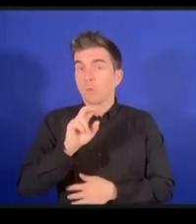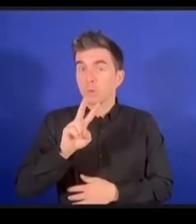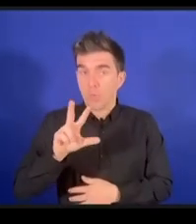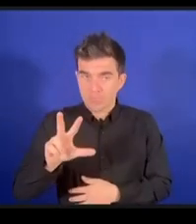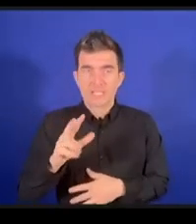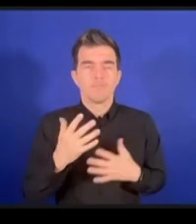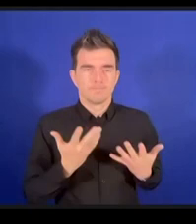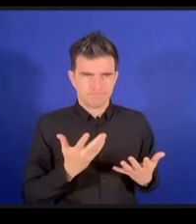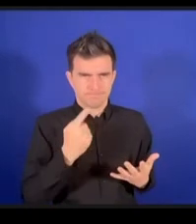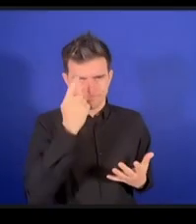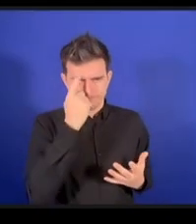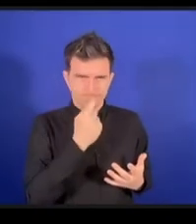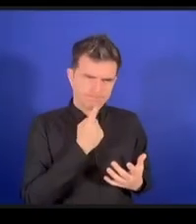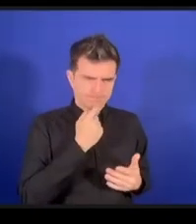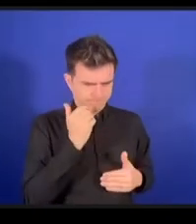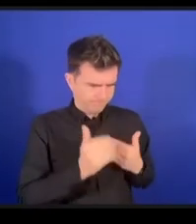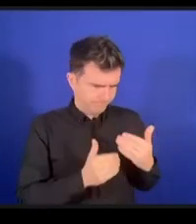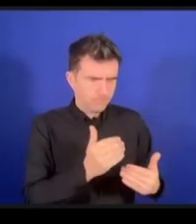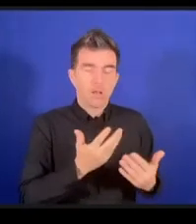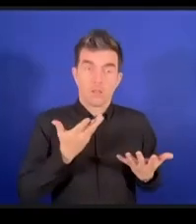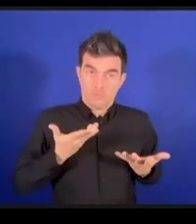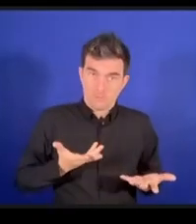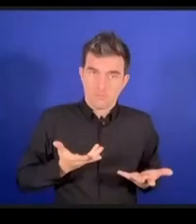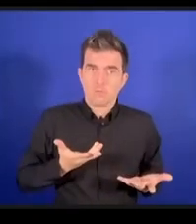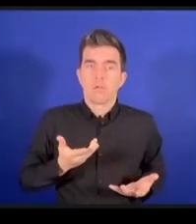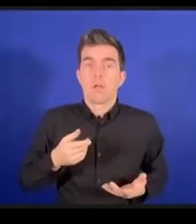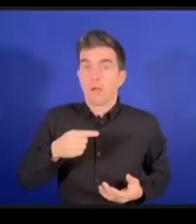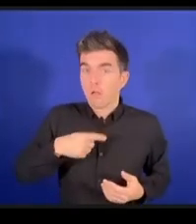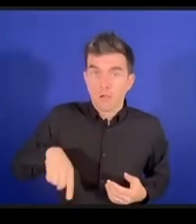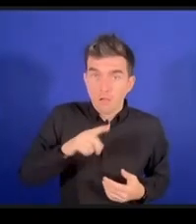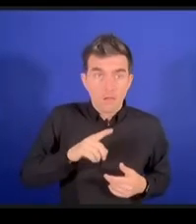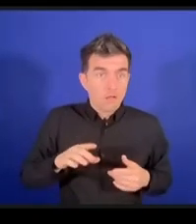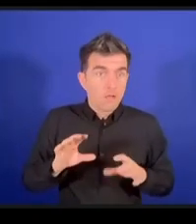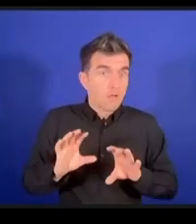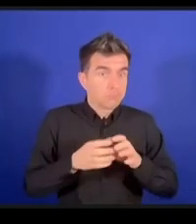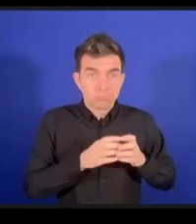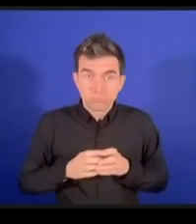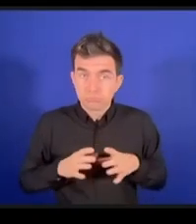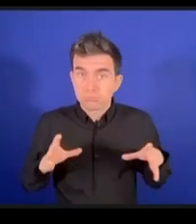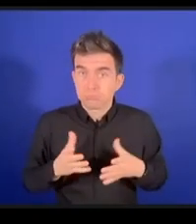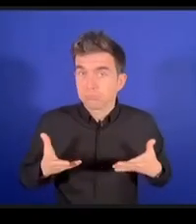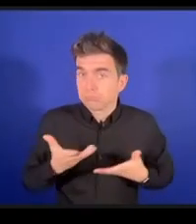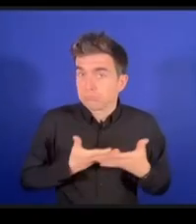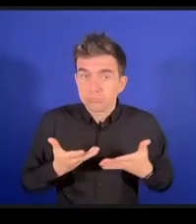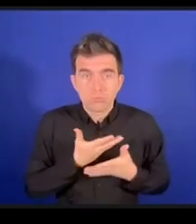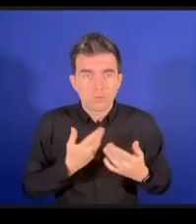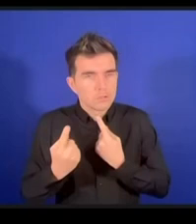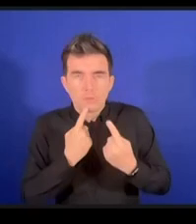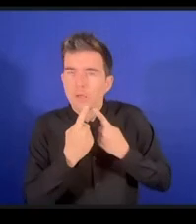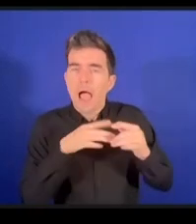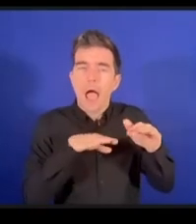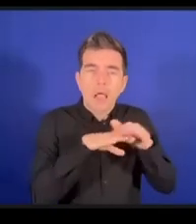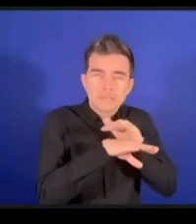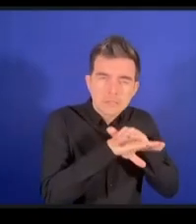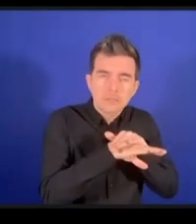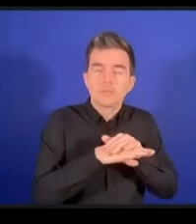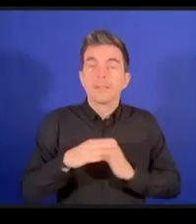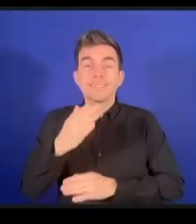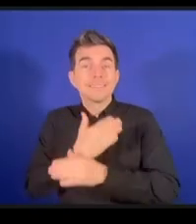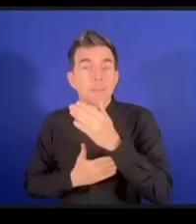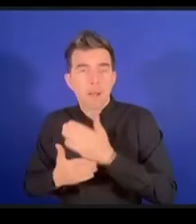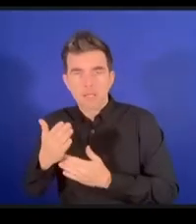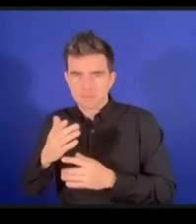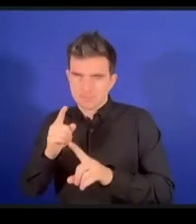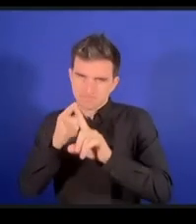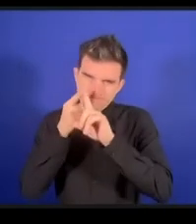アクセシビリティと障害のダイナミックコアリションの狙いは障害を持った方々をこういったディスカッションに参